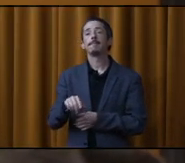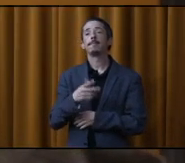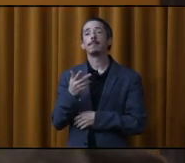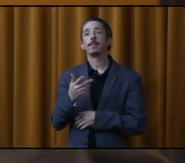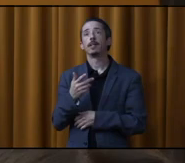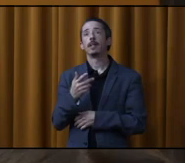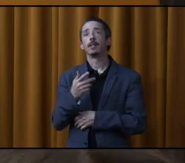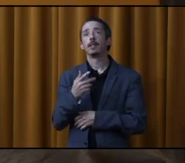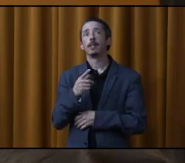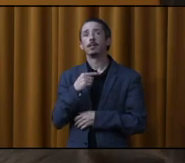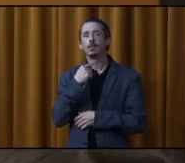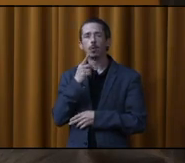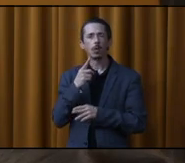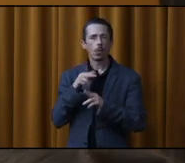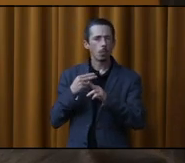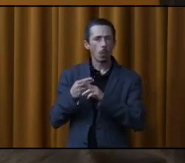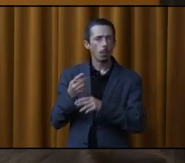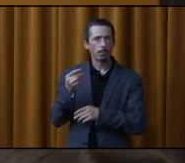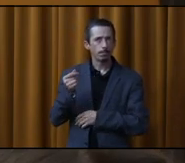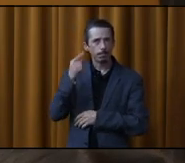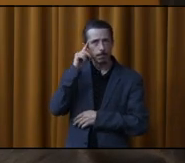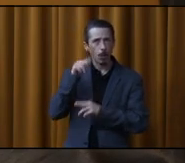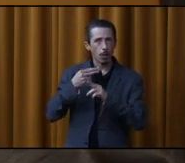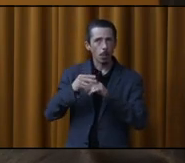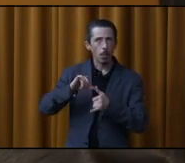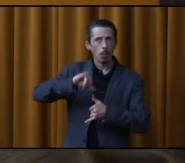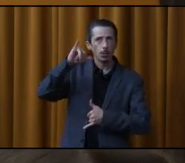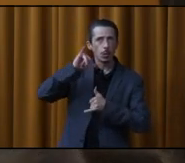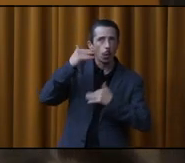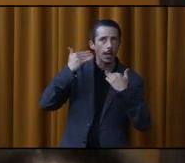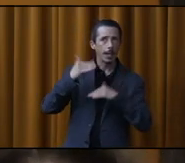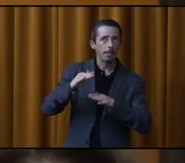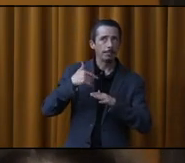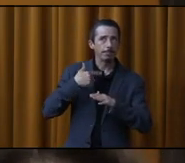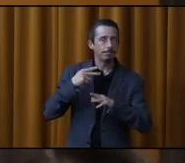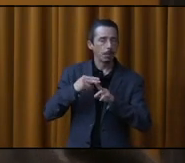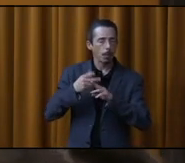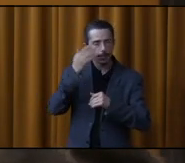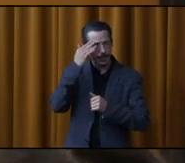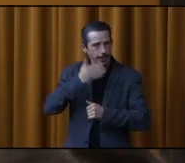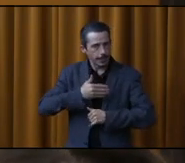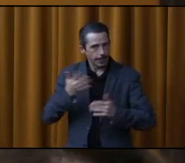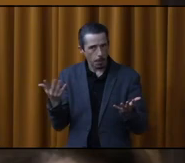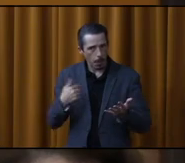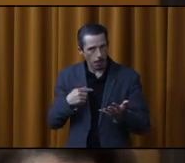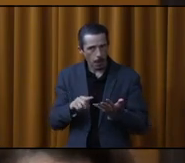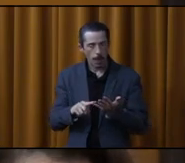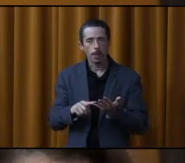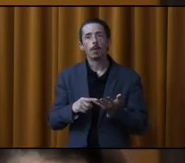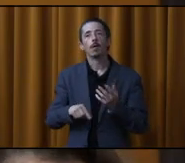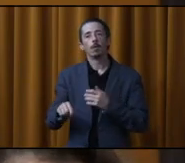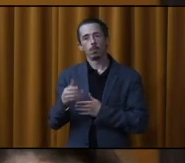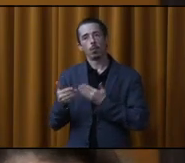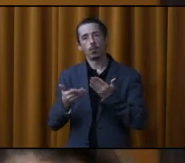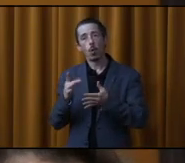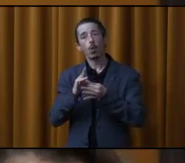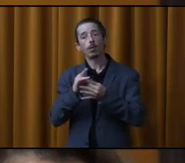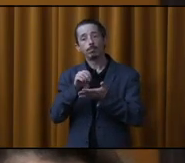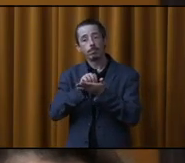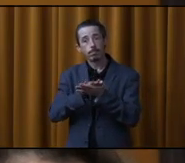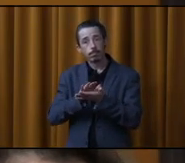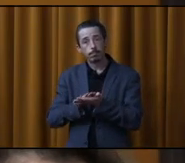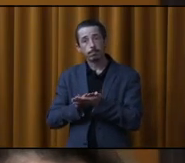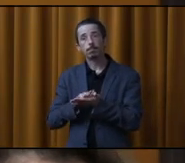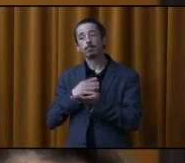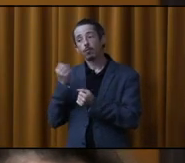dire de vive voix comme ça, la hauteur, je ne l'ai pas. On va prendre vos coordonnées, puis